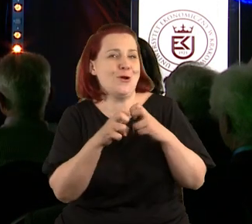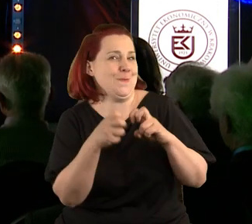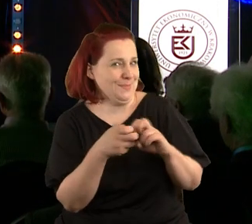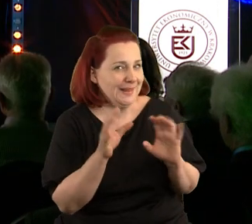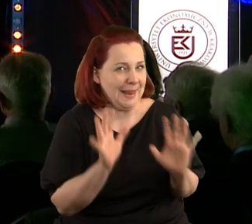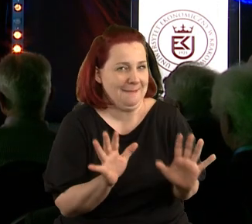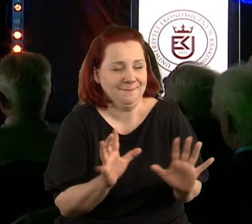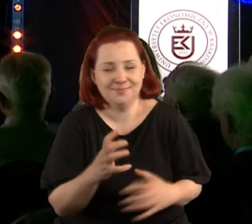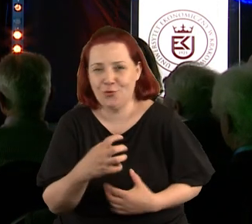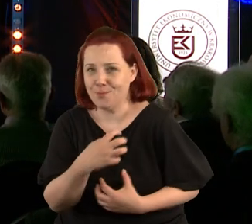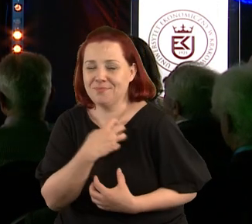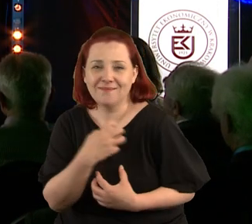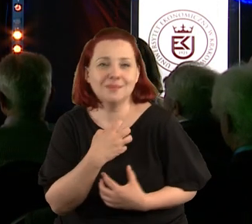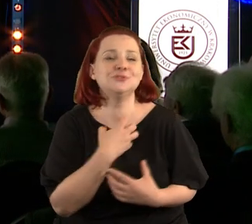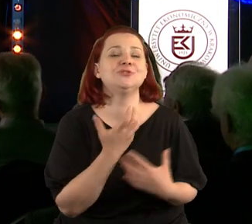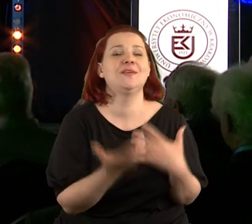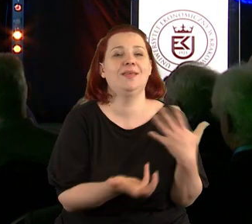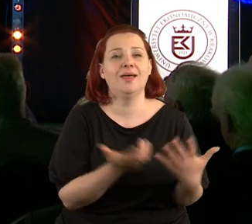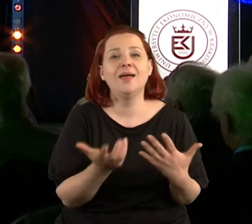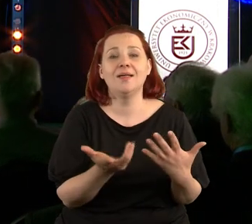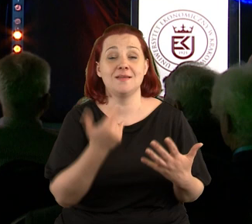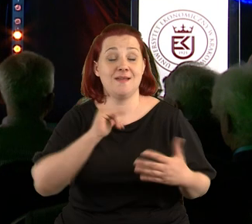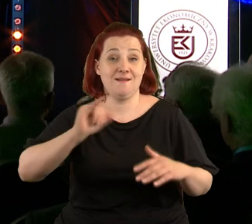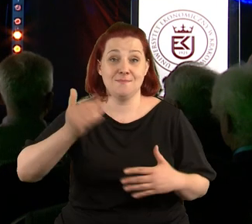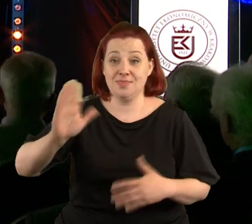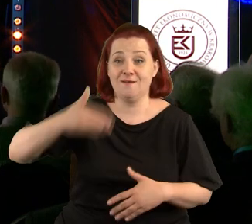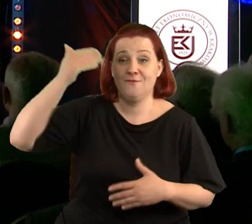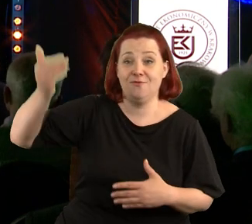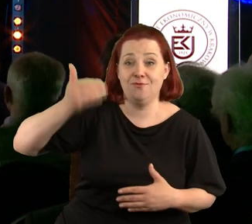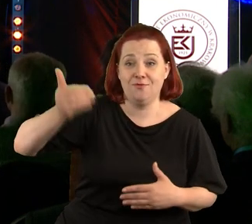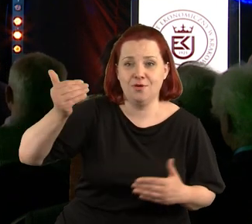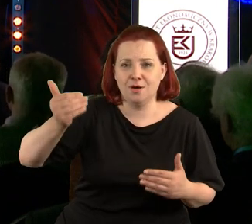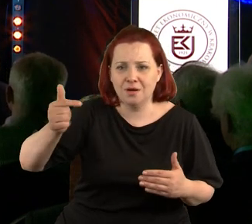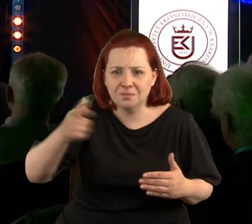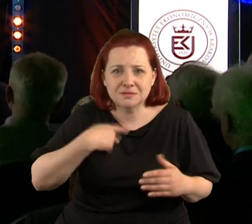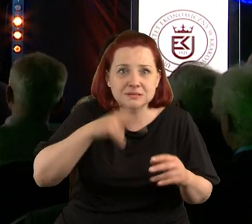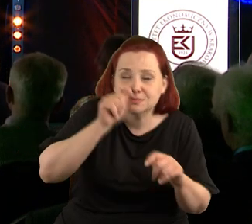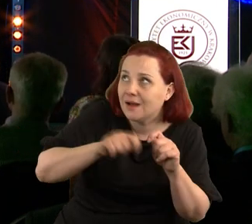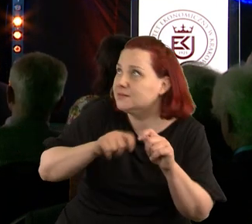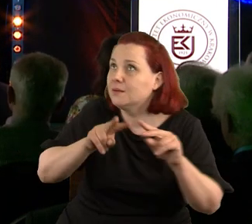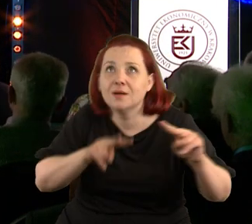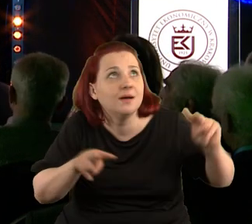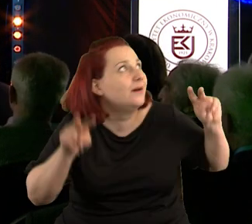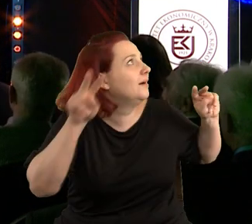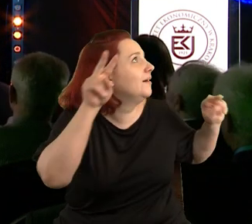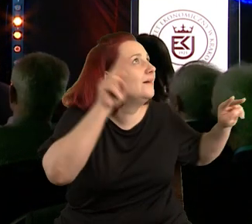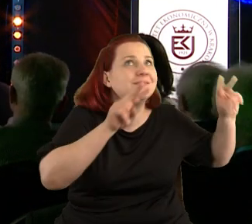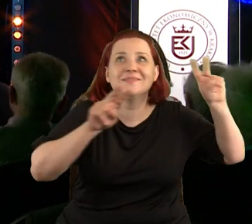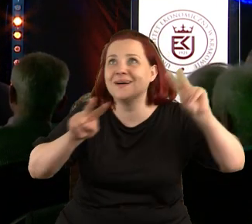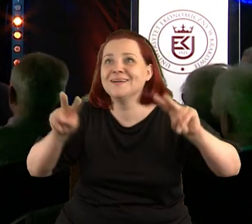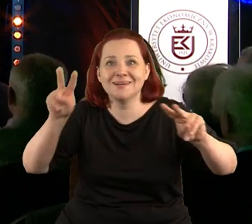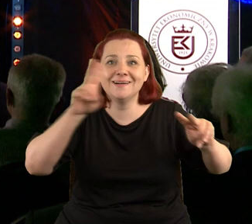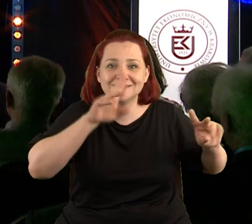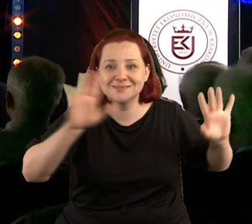obawiam się, że w fervorze wystąpienia mogę uderzyć. Dlatego tak sprawdzam, ale się wszystko okaże,